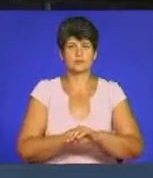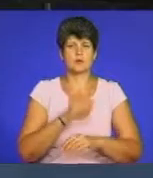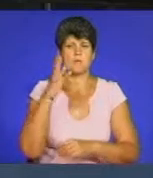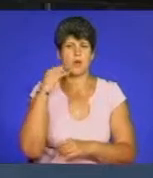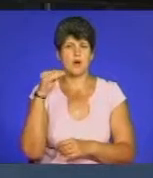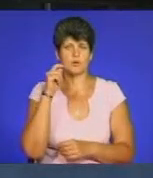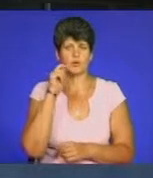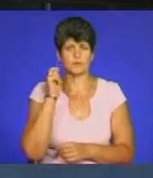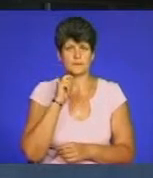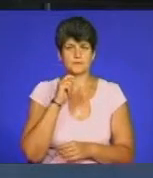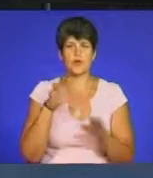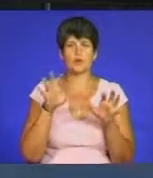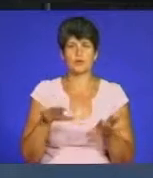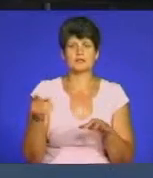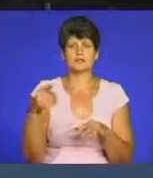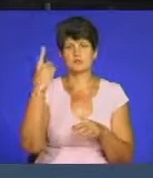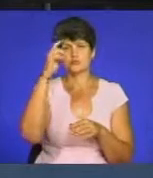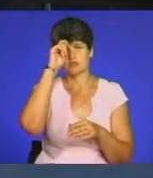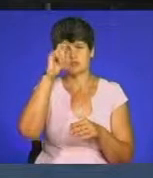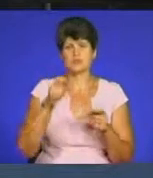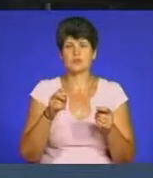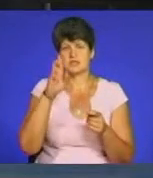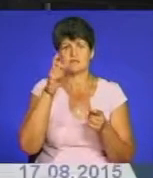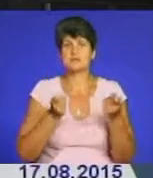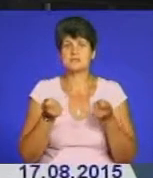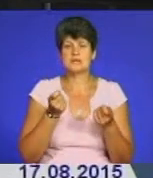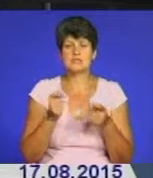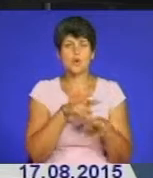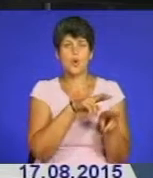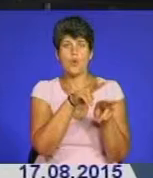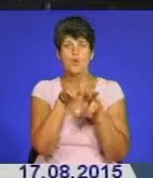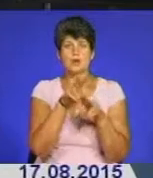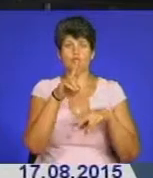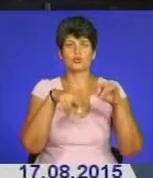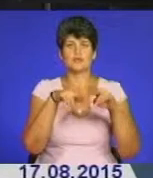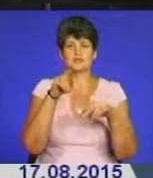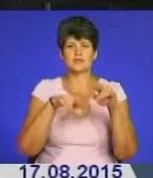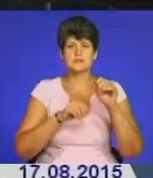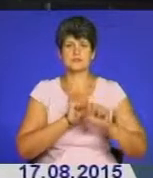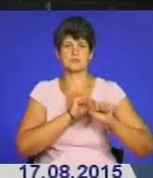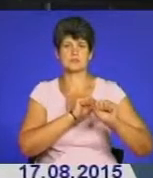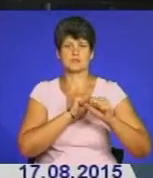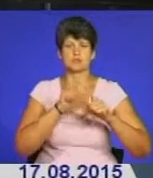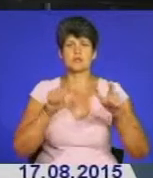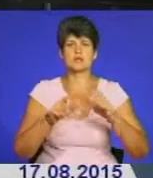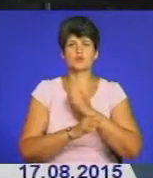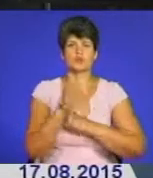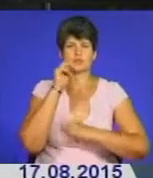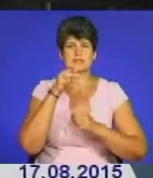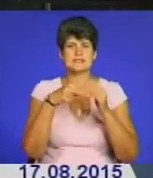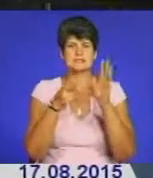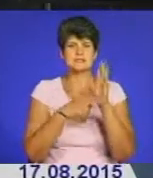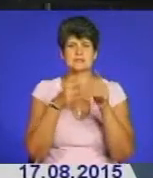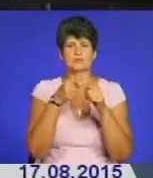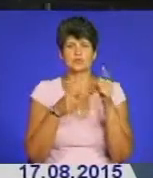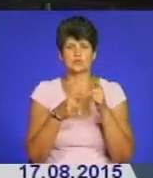Голова Тернопільської облаші адміністрації Степан Барна оглянув будівництво фортифікаційних споруд на сході країни. Це понад 17,5